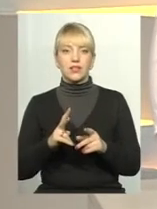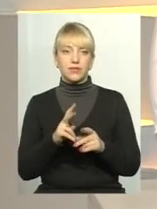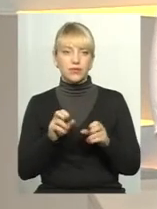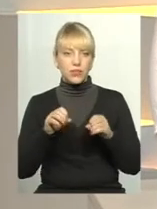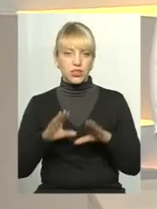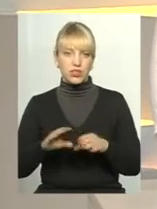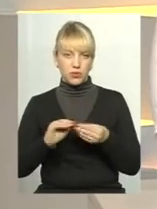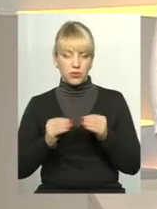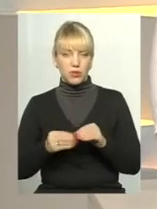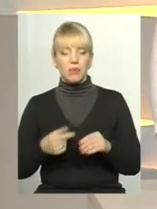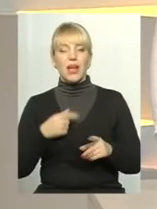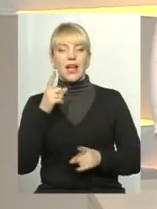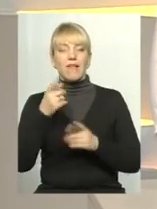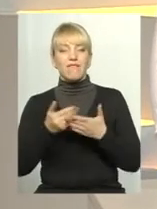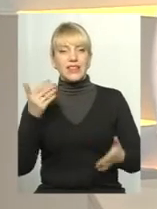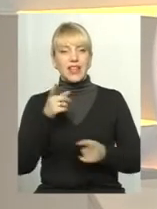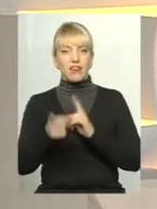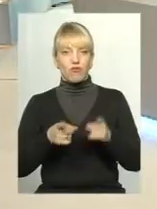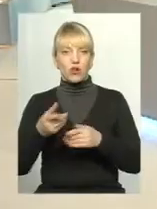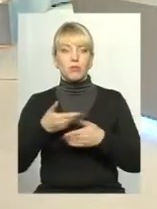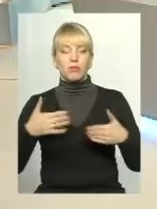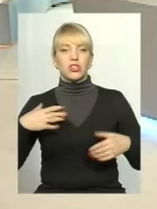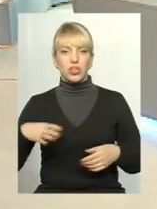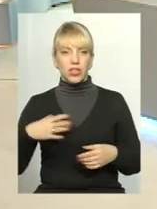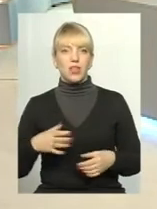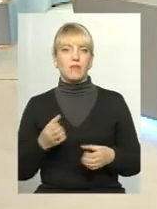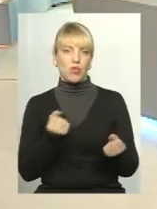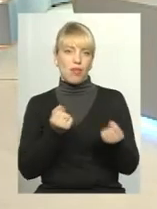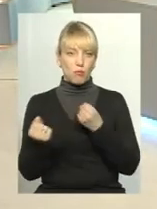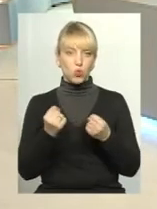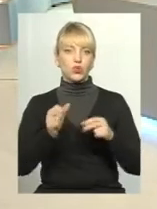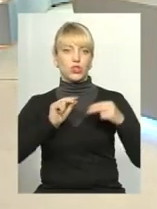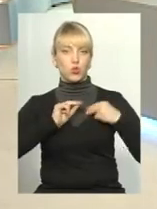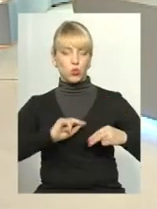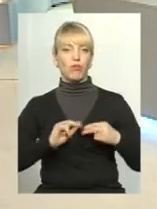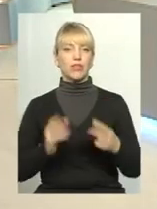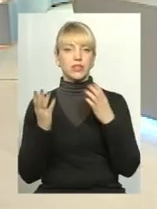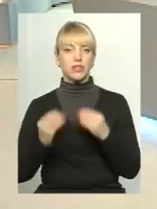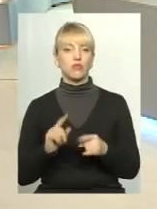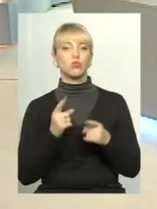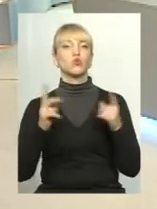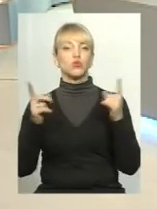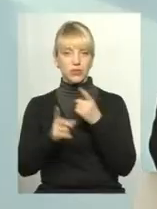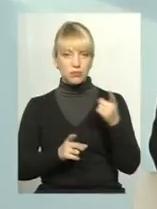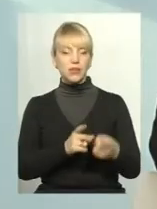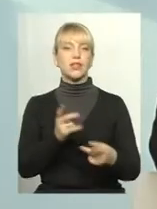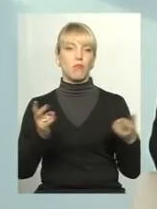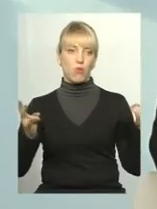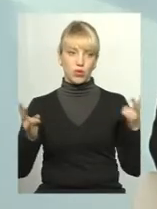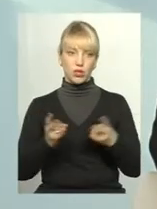Від реформи ми чекаємо таких напружених трудових днів, тому що зміни все-таки потребують